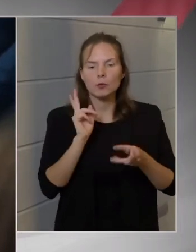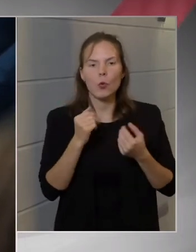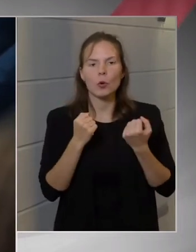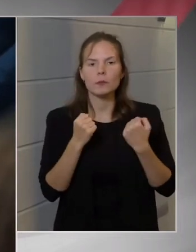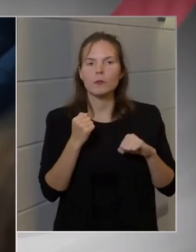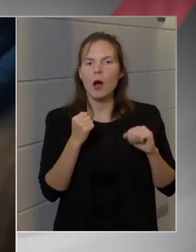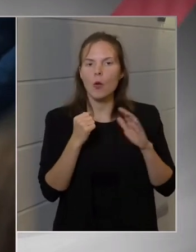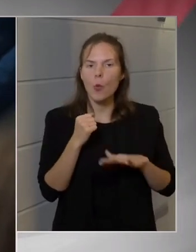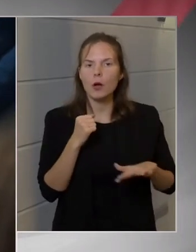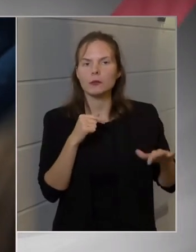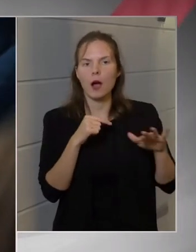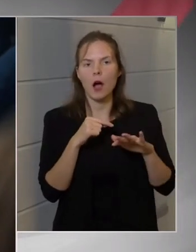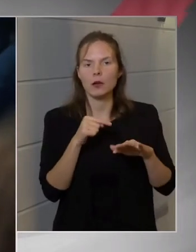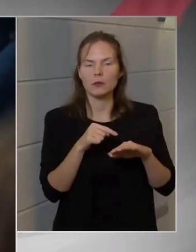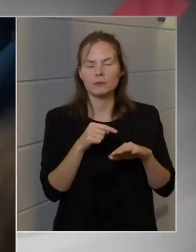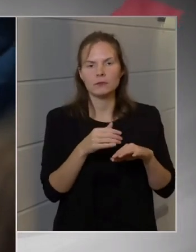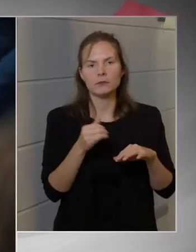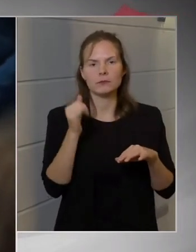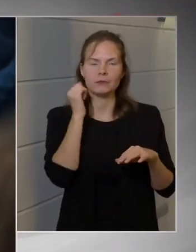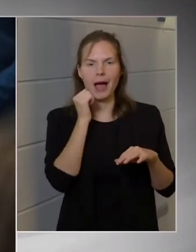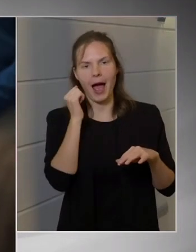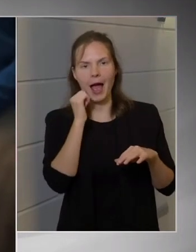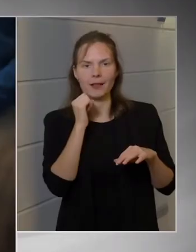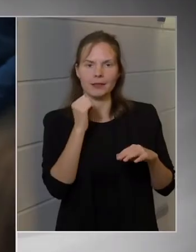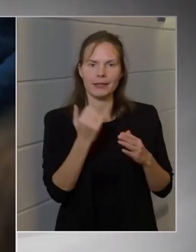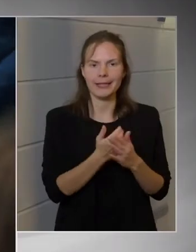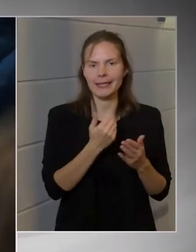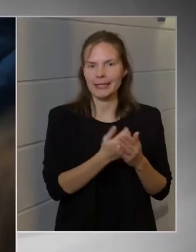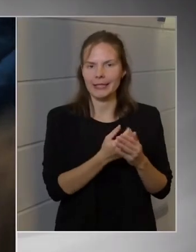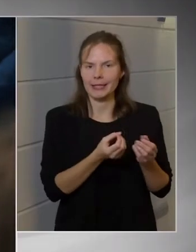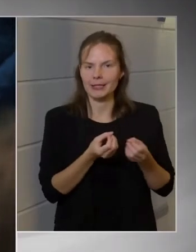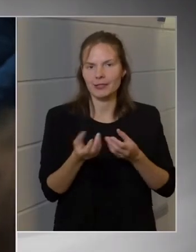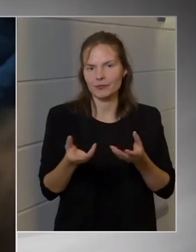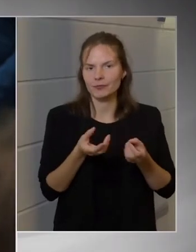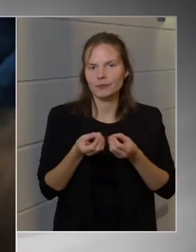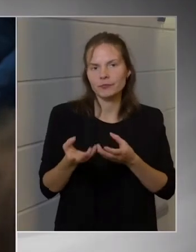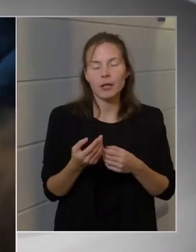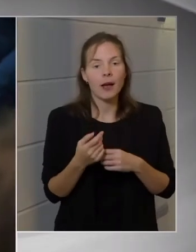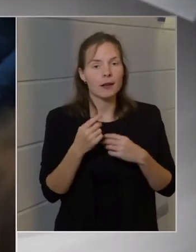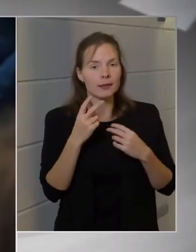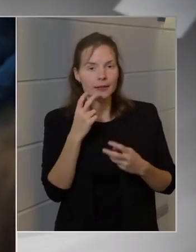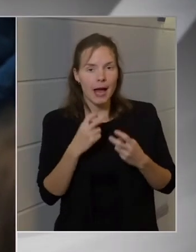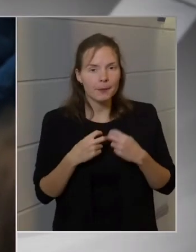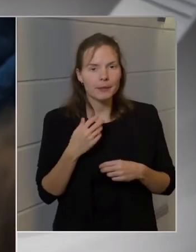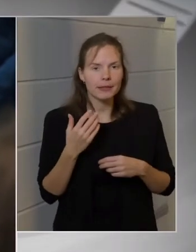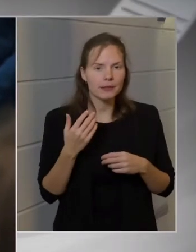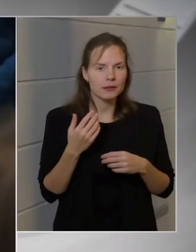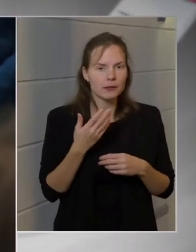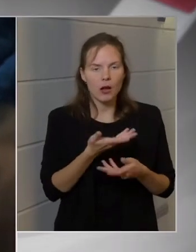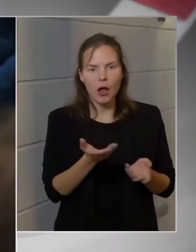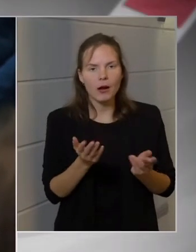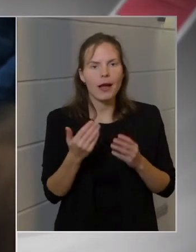előszeretettel állt elő álhírekkel. Számítanak-e újabb, hasonló